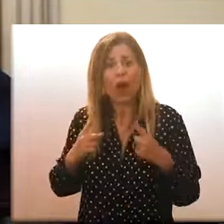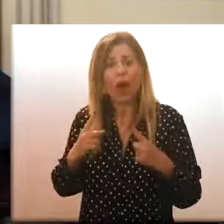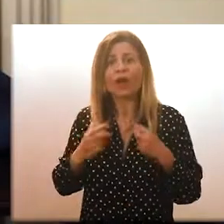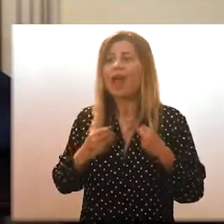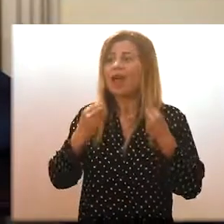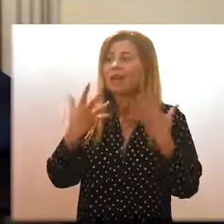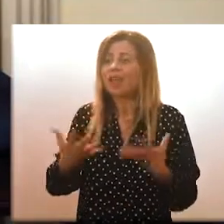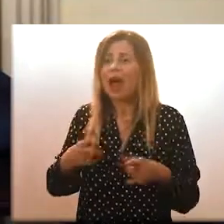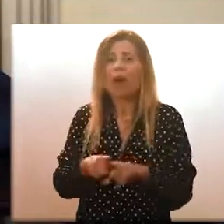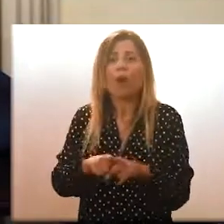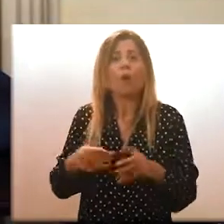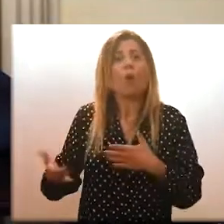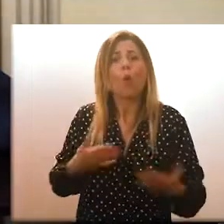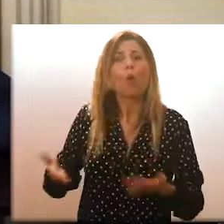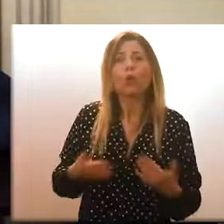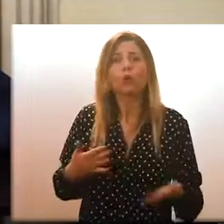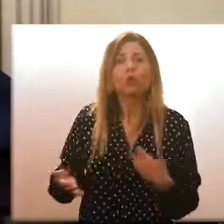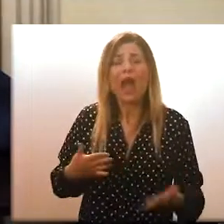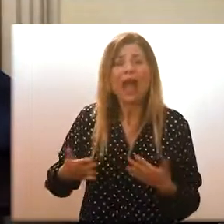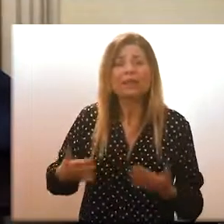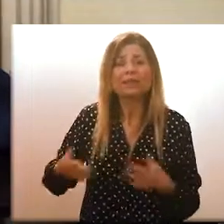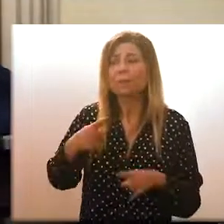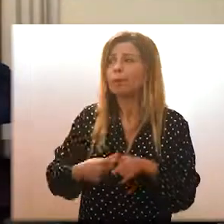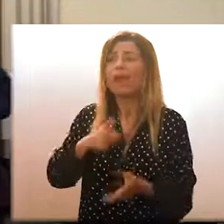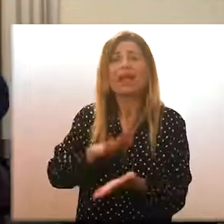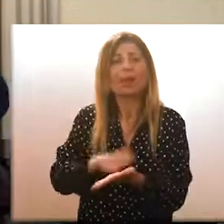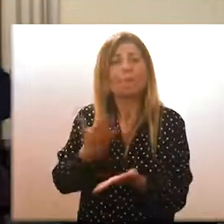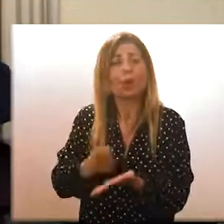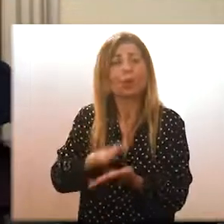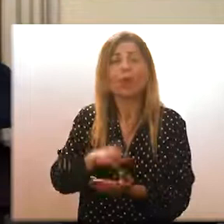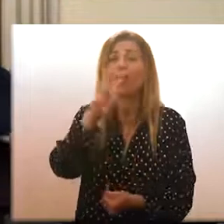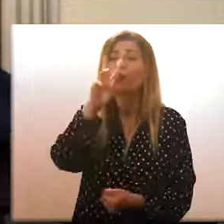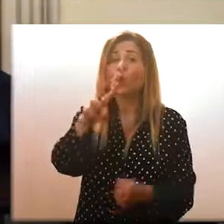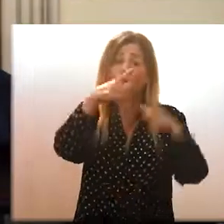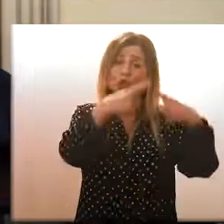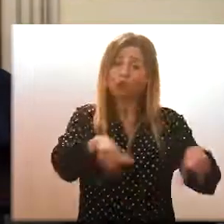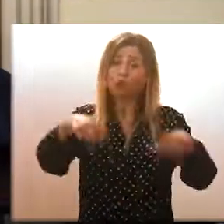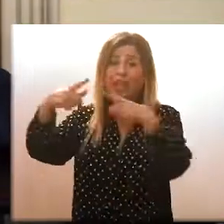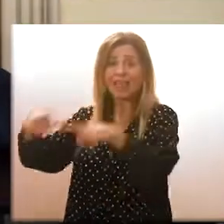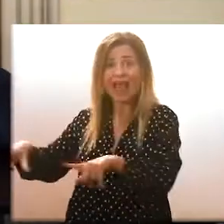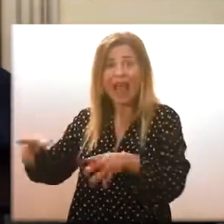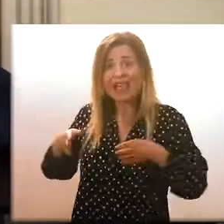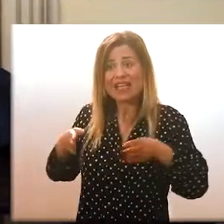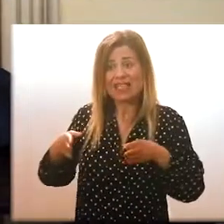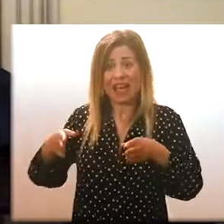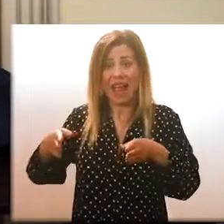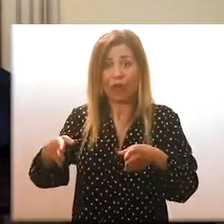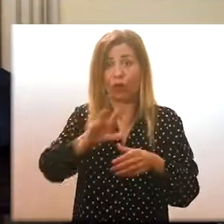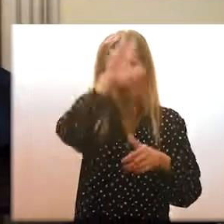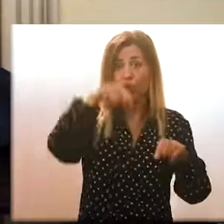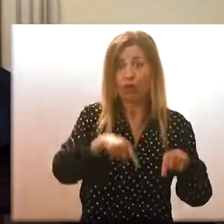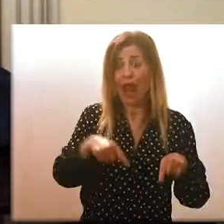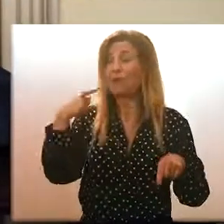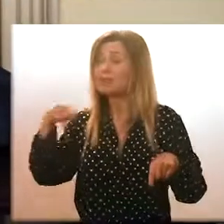più urgente e importante che le due città metropolitane dello stretto lavorino